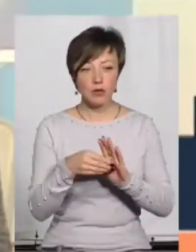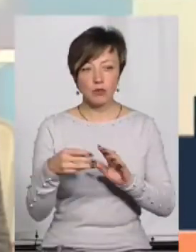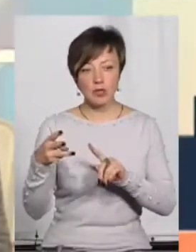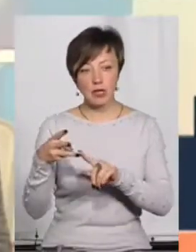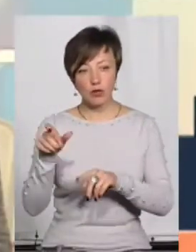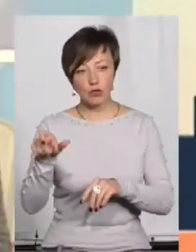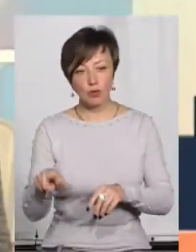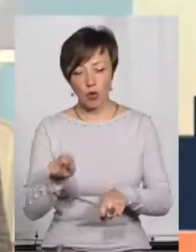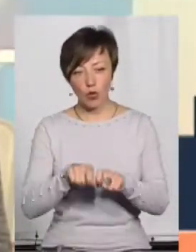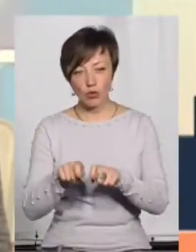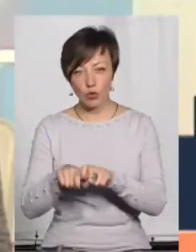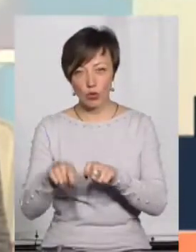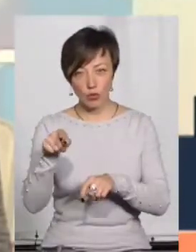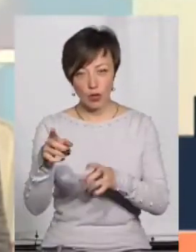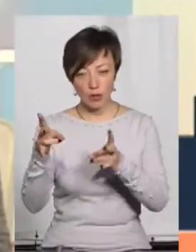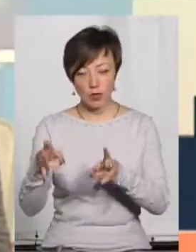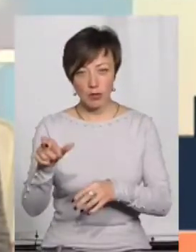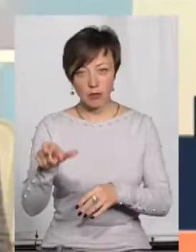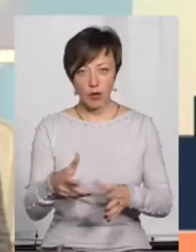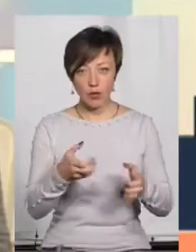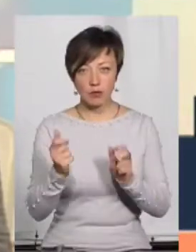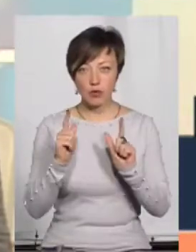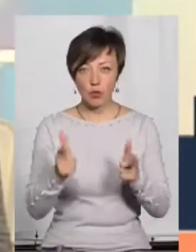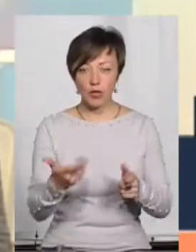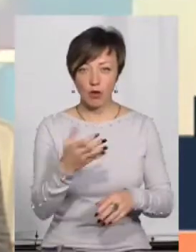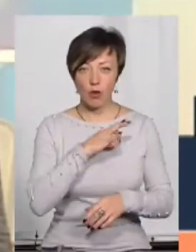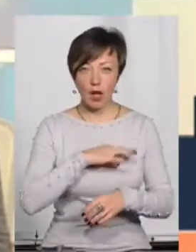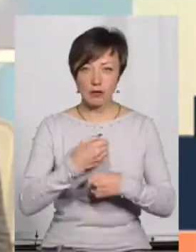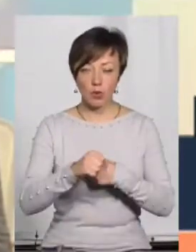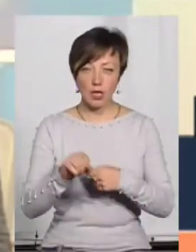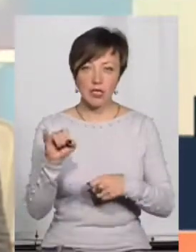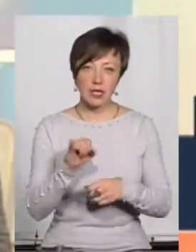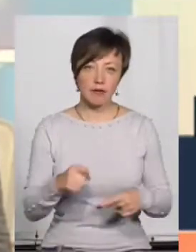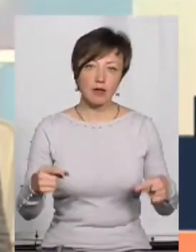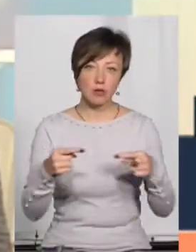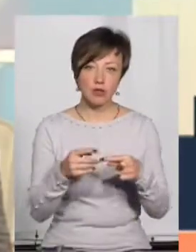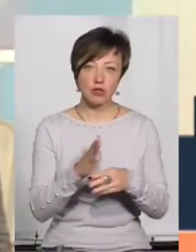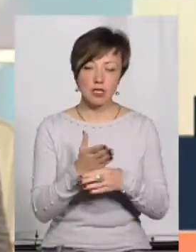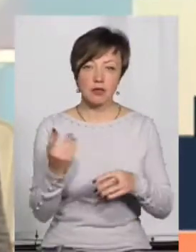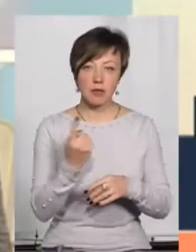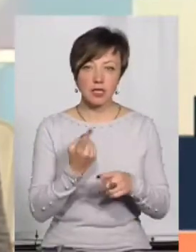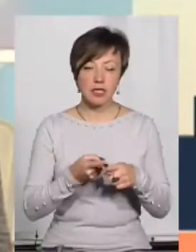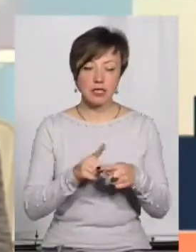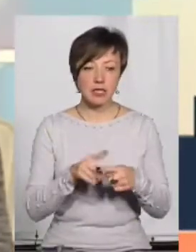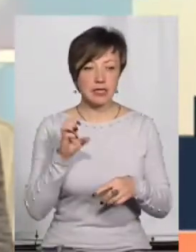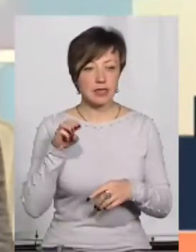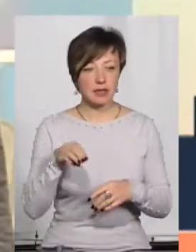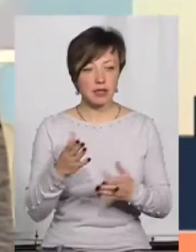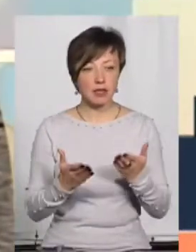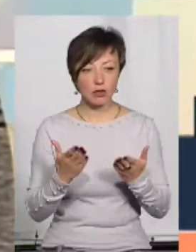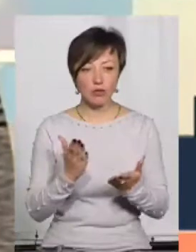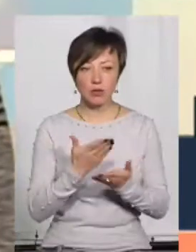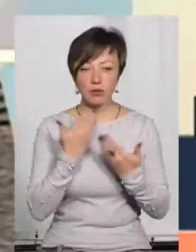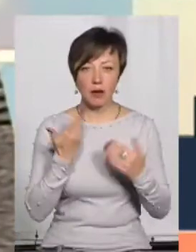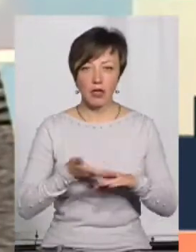третій особи, яка контролює потерпілого, для отримання згоди на його експлуатацію. І, відповідно, частина першої цієї статті, якщо